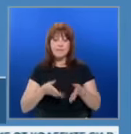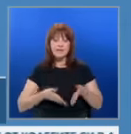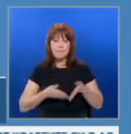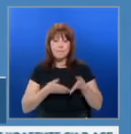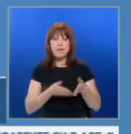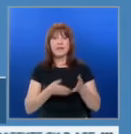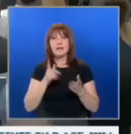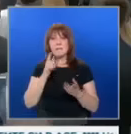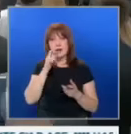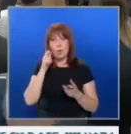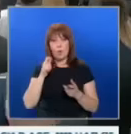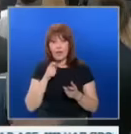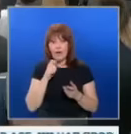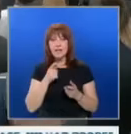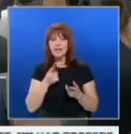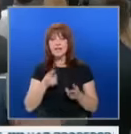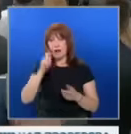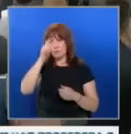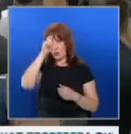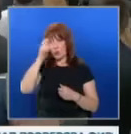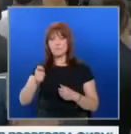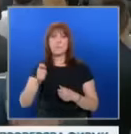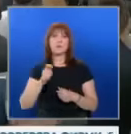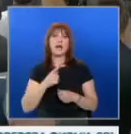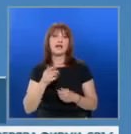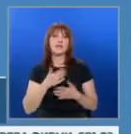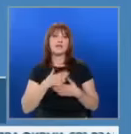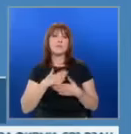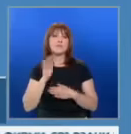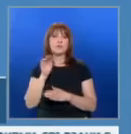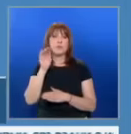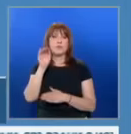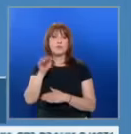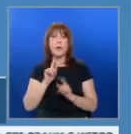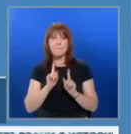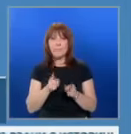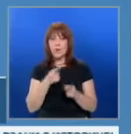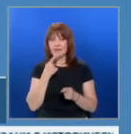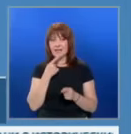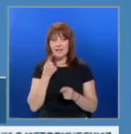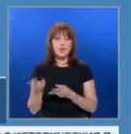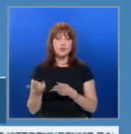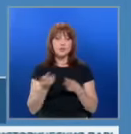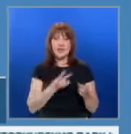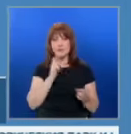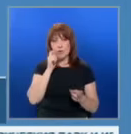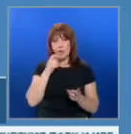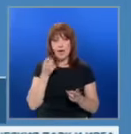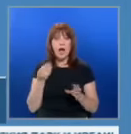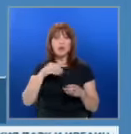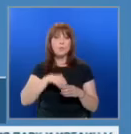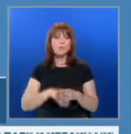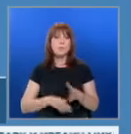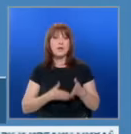възкръсне от пепелта и да бъде господар на собственото си бъдеще. И днес мога да съобщя, че ще доставим на Украина допълнителна